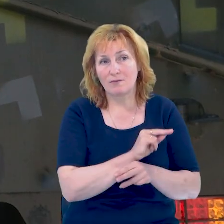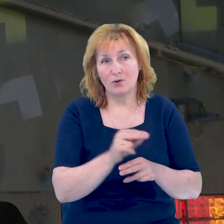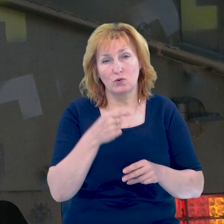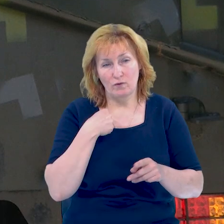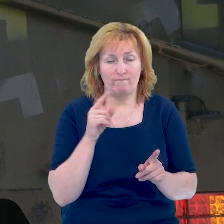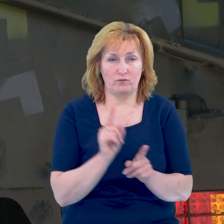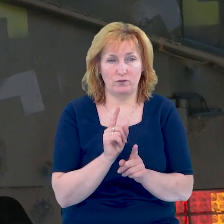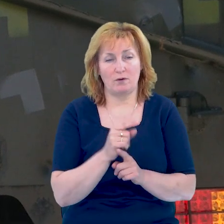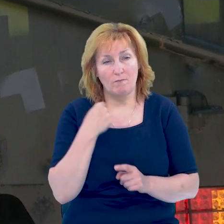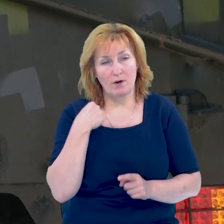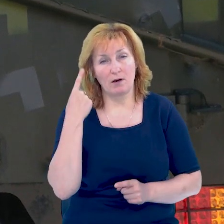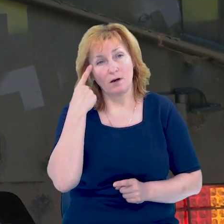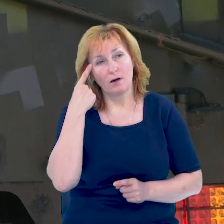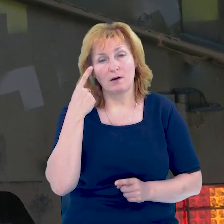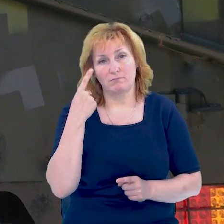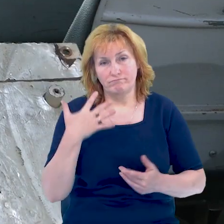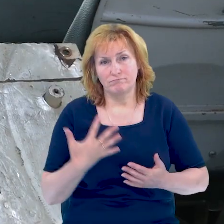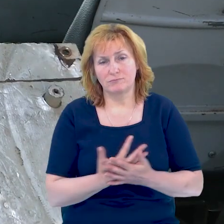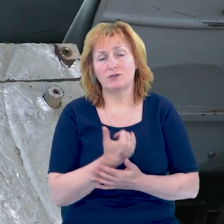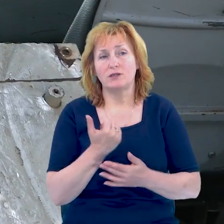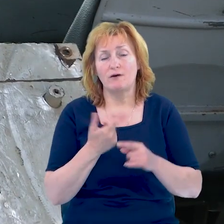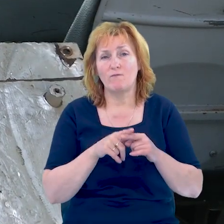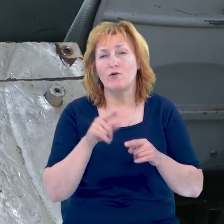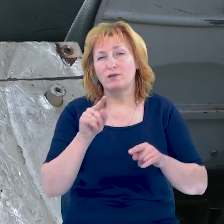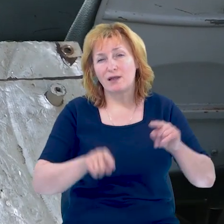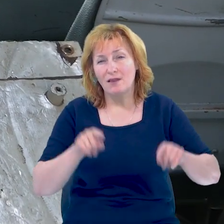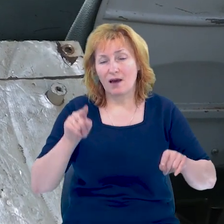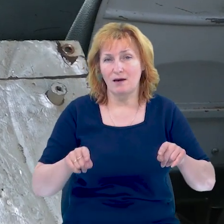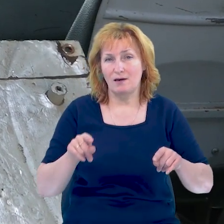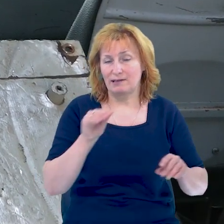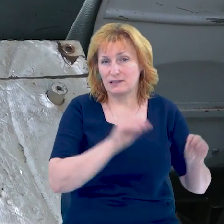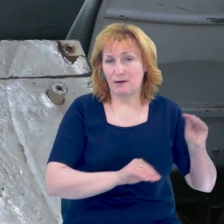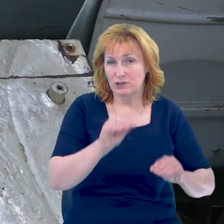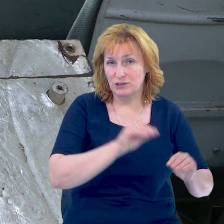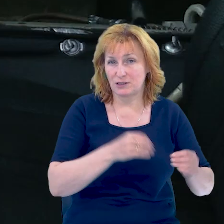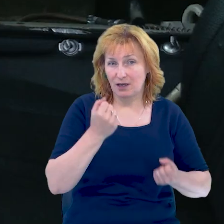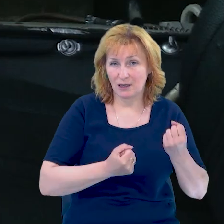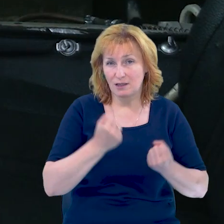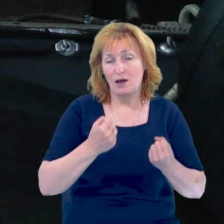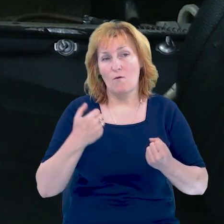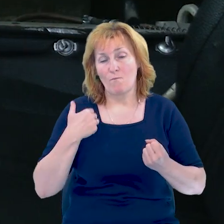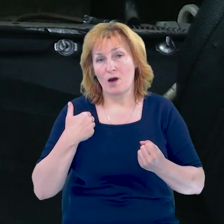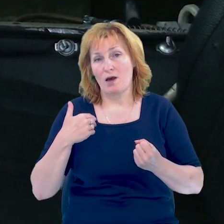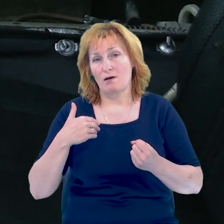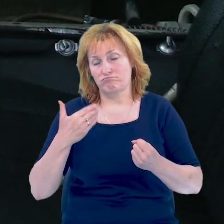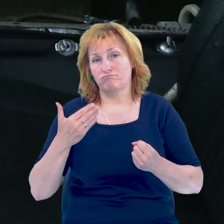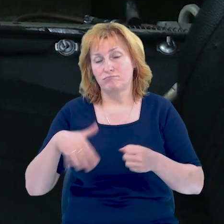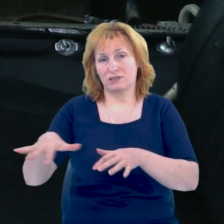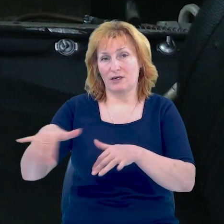Проте ми все ж таки прийнялися за цю роботу. Деякі запчастини взяли просто з-під носу орків,